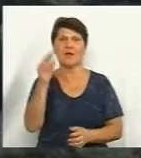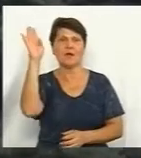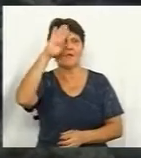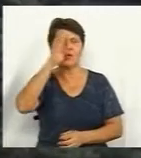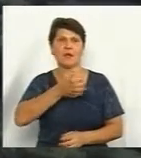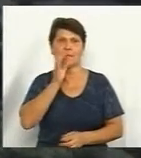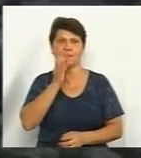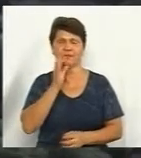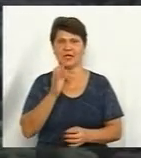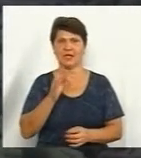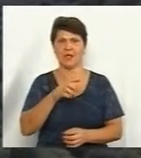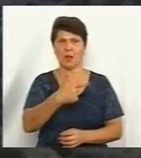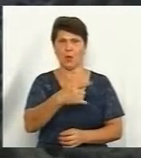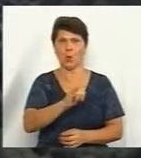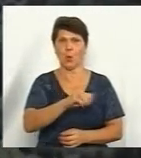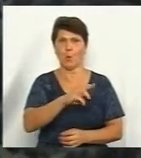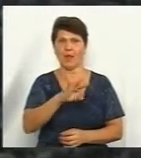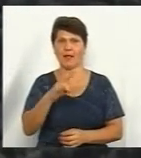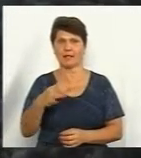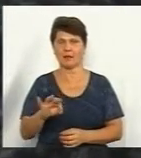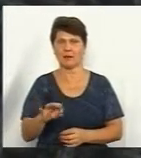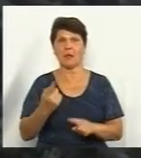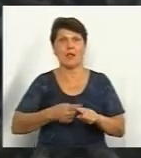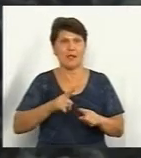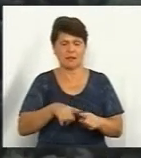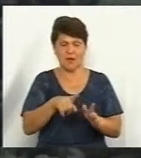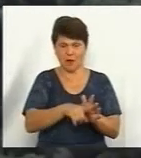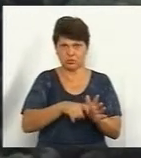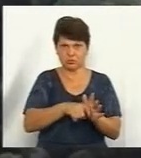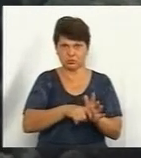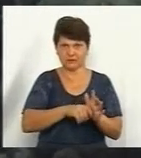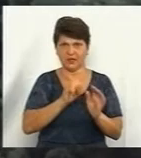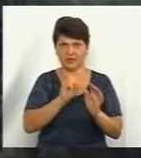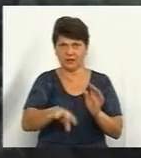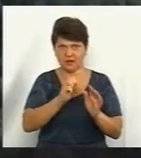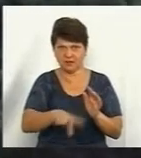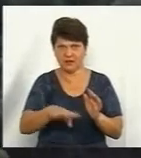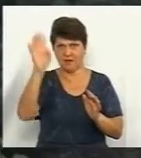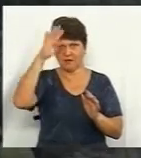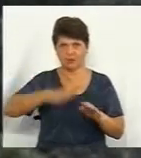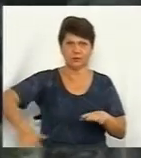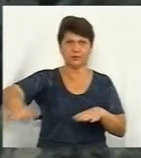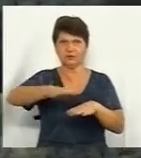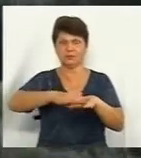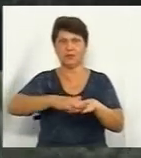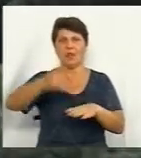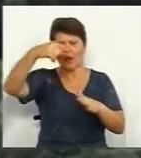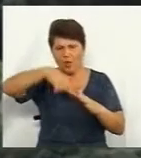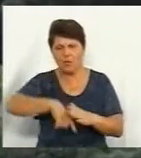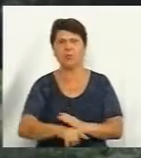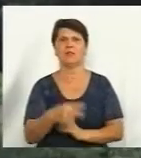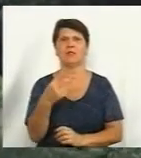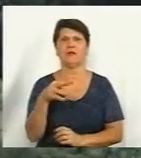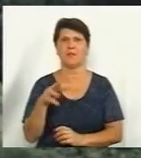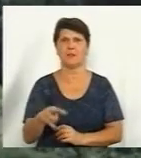мешканець Новоселиці. Це буде сміття, сказати, на кучу, плувати його водою і все. Викопана яба глибиною до 20 метрів і